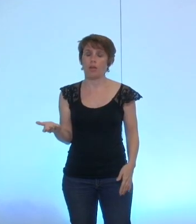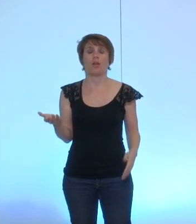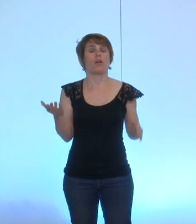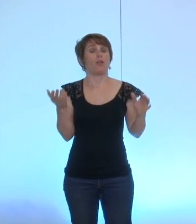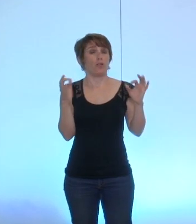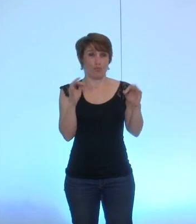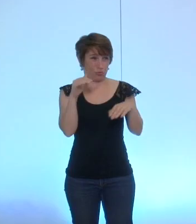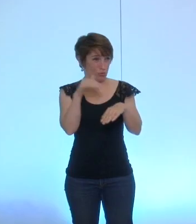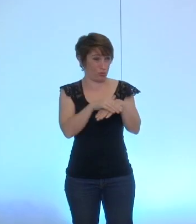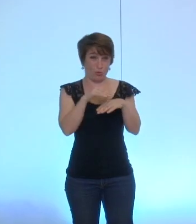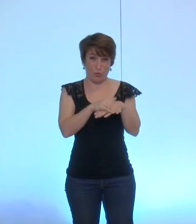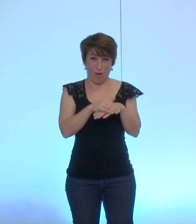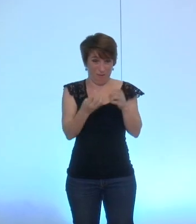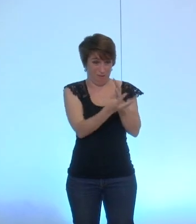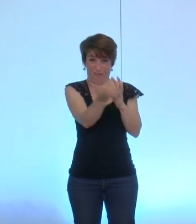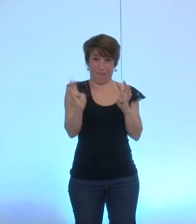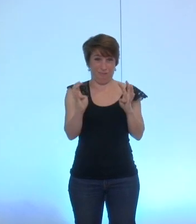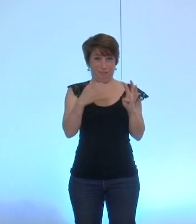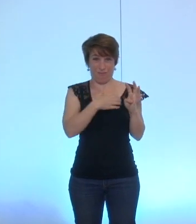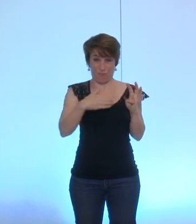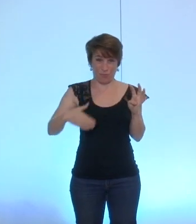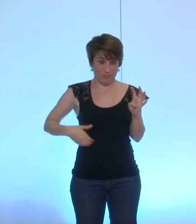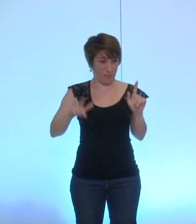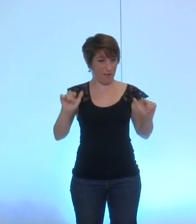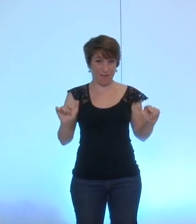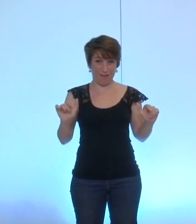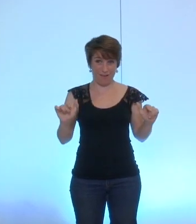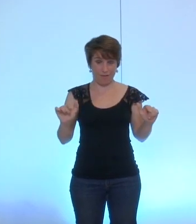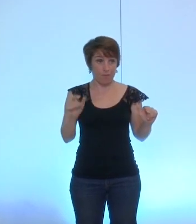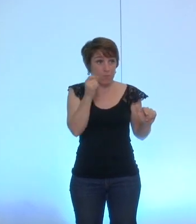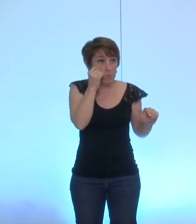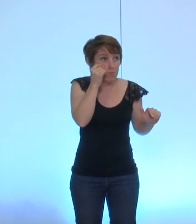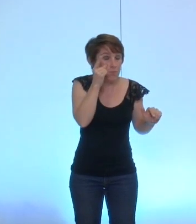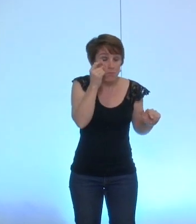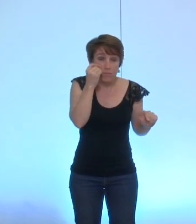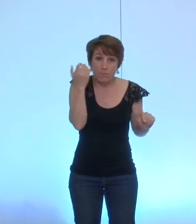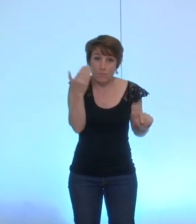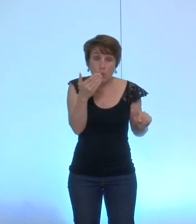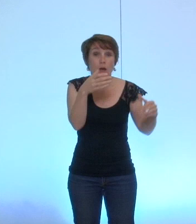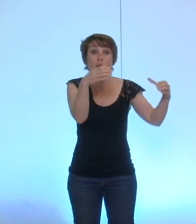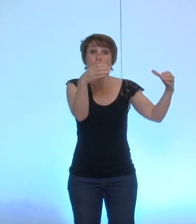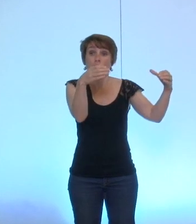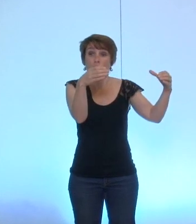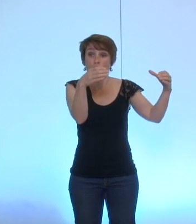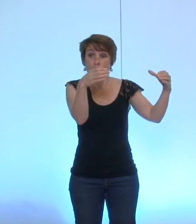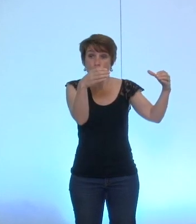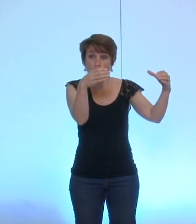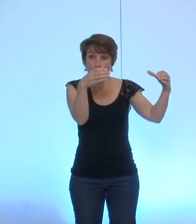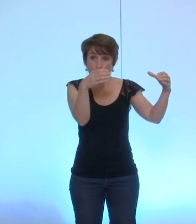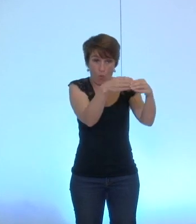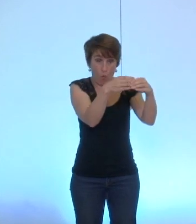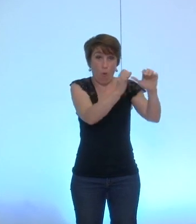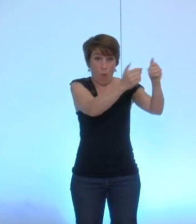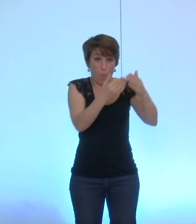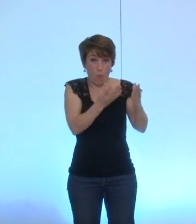découvrions ce soir en séance des amendements portés par des groupes qui ont été rejetés par ces mêmes groupes